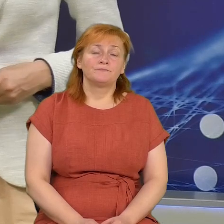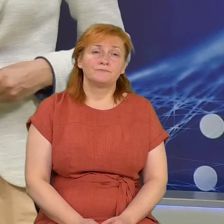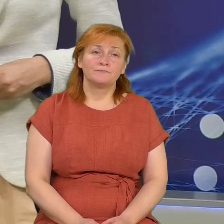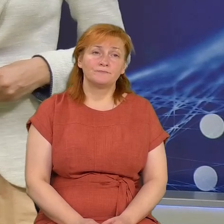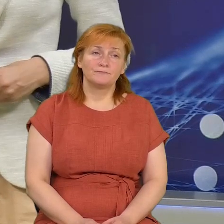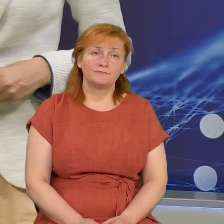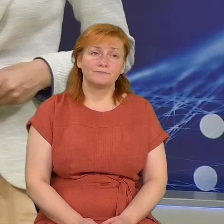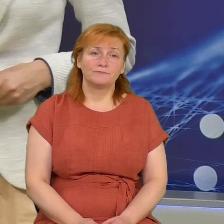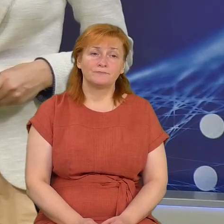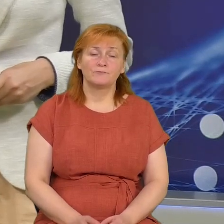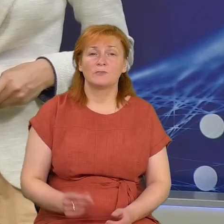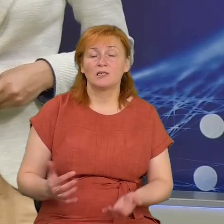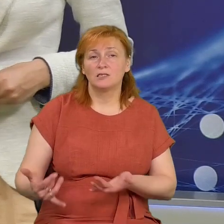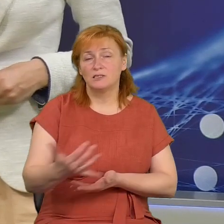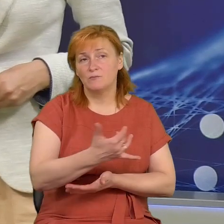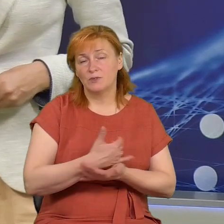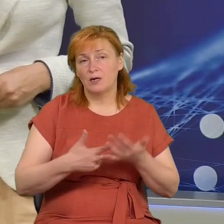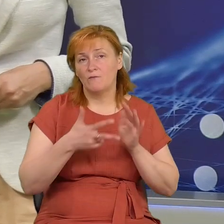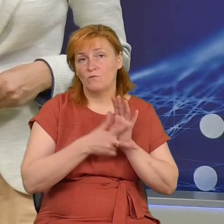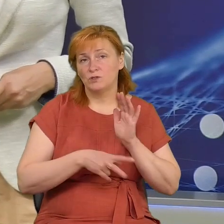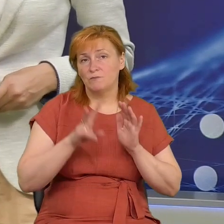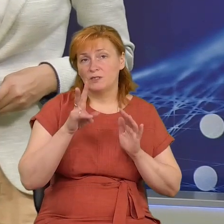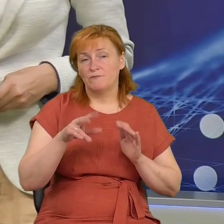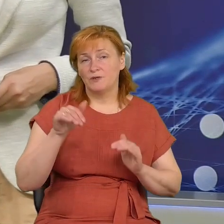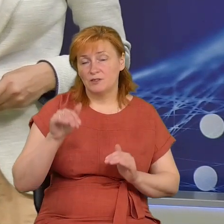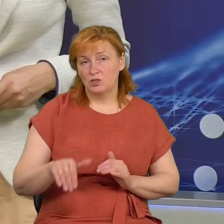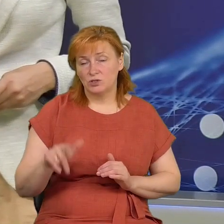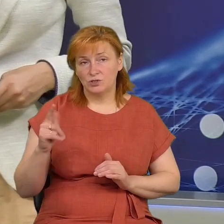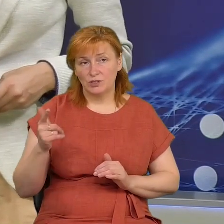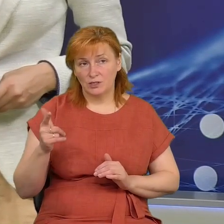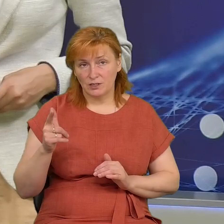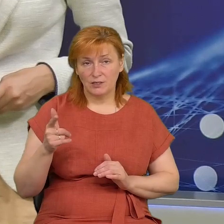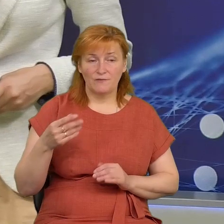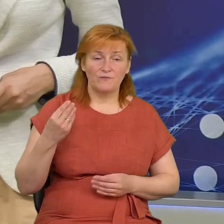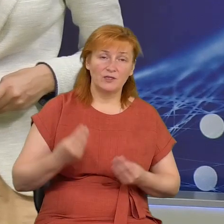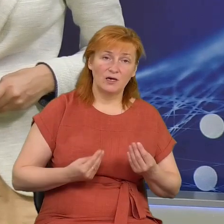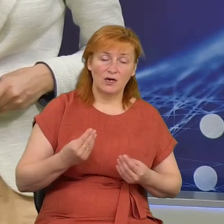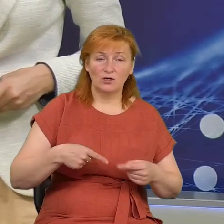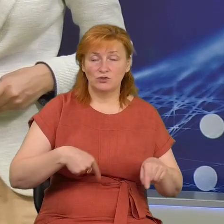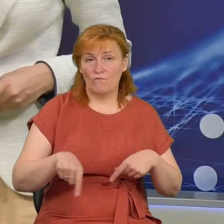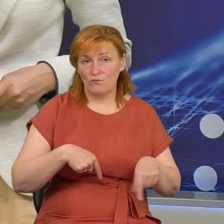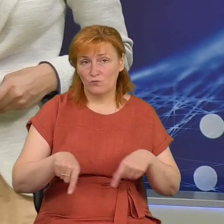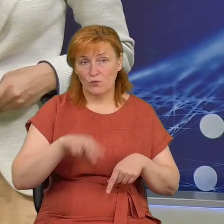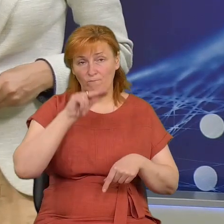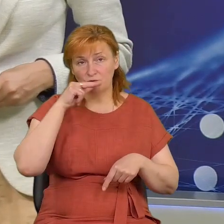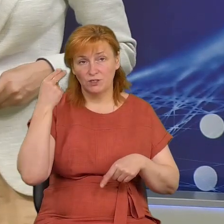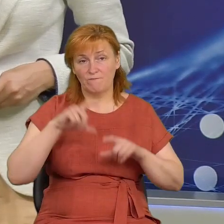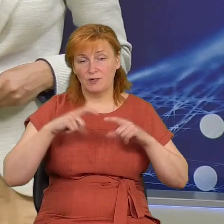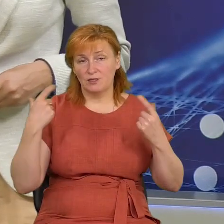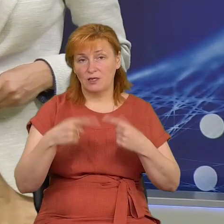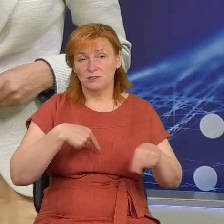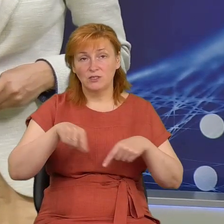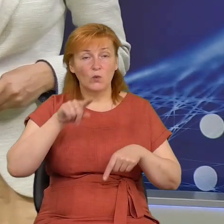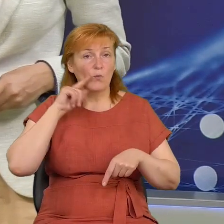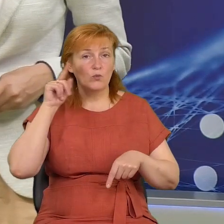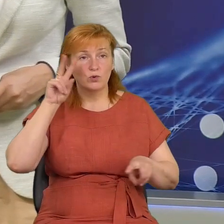Зібрали майже 82,5 тисячі гривень, граючи у футбол. У Чернігові на стадіоні «Юність» пройшов